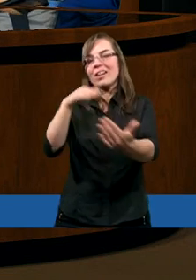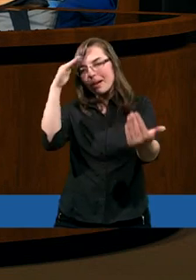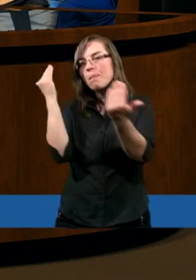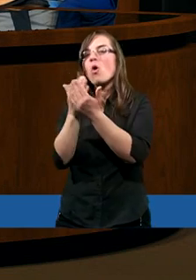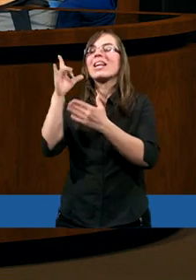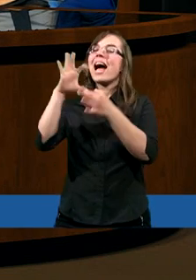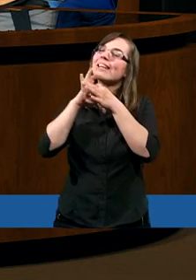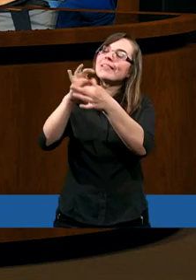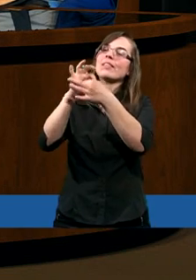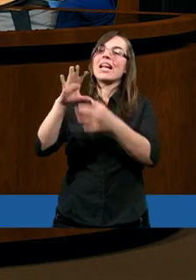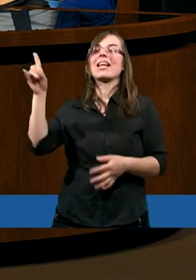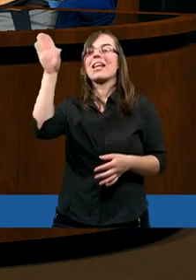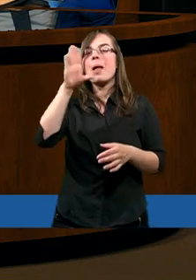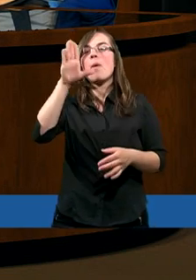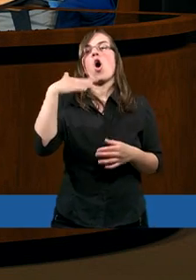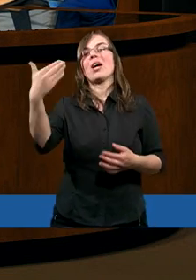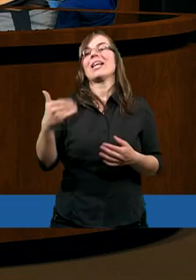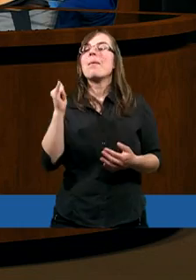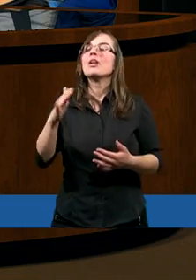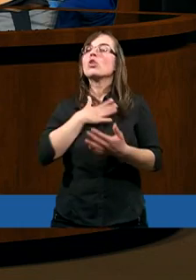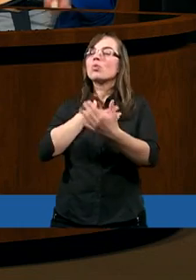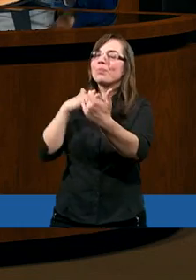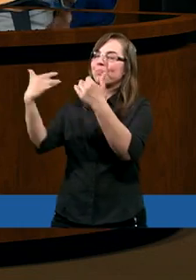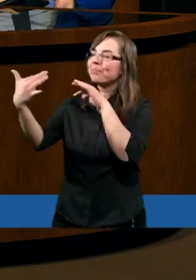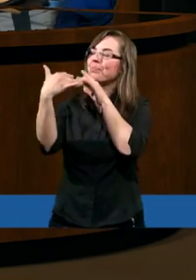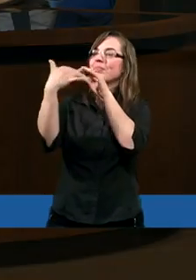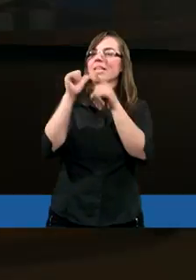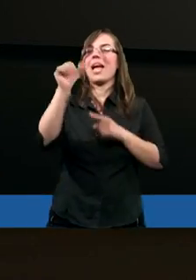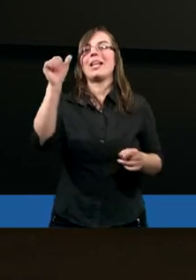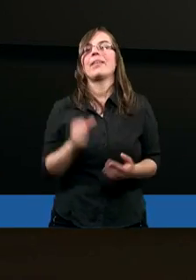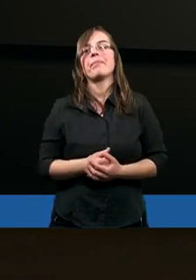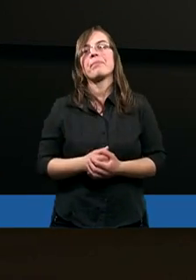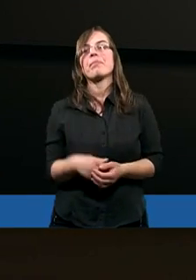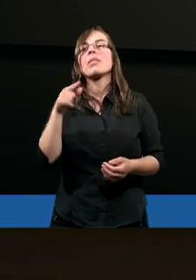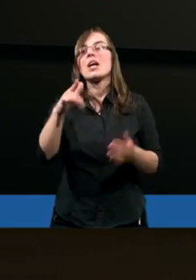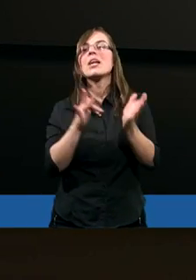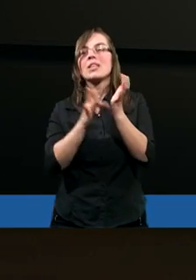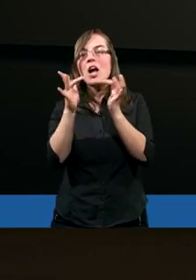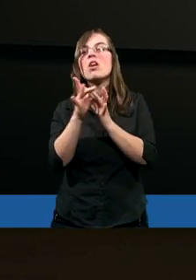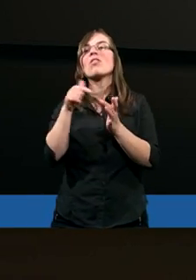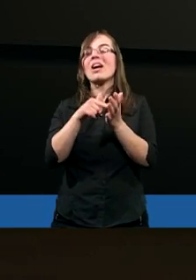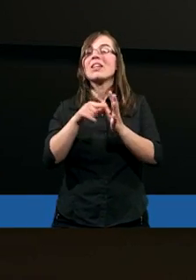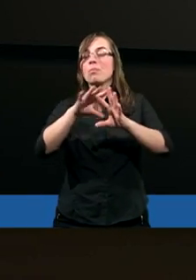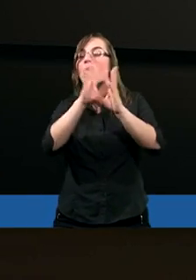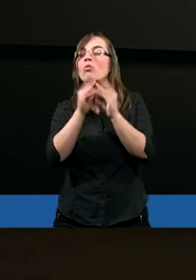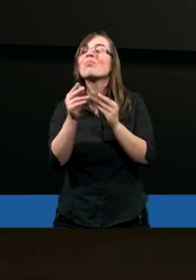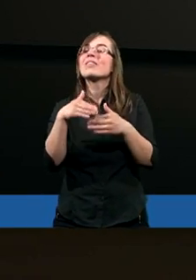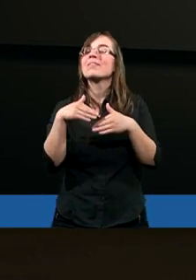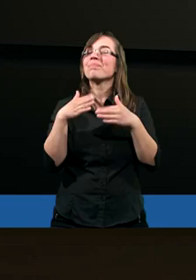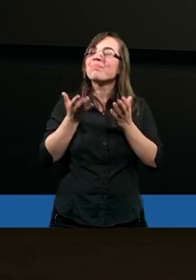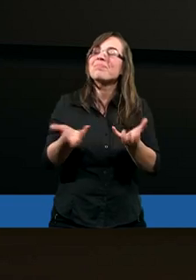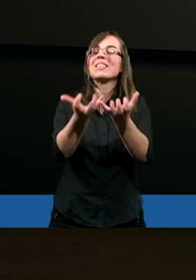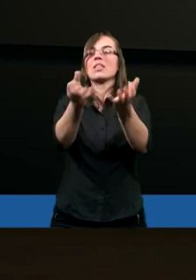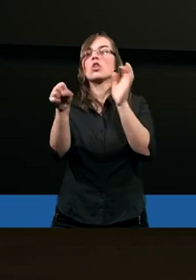doświadczenia. To bym dał znak równości pomiędzy tymi dwoma słowami. No, Jezus bardzo często nawoływał do naśladowania.